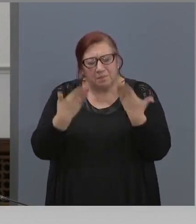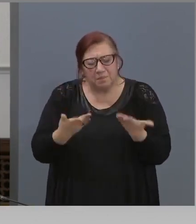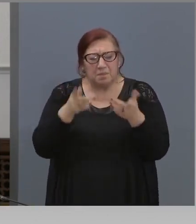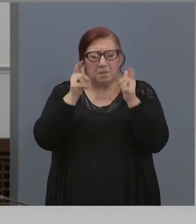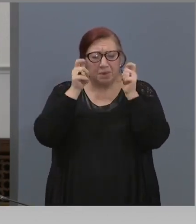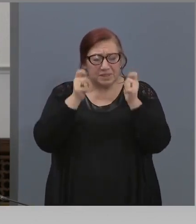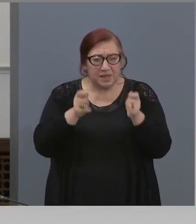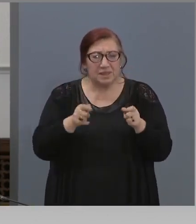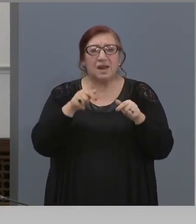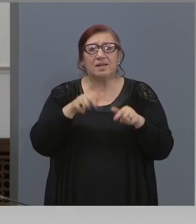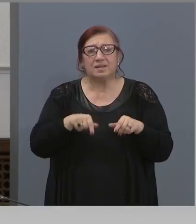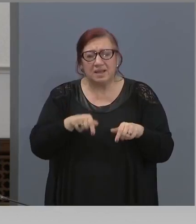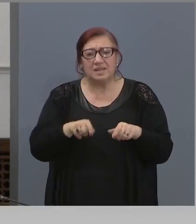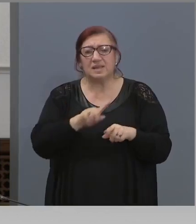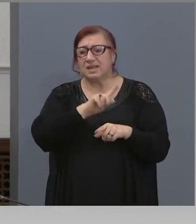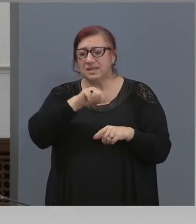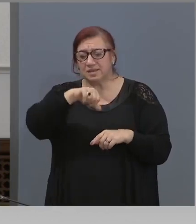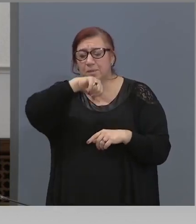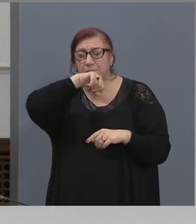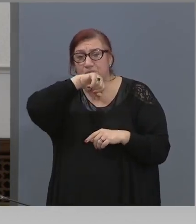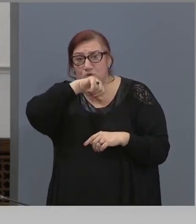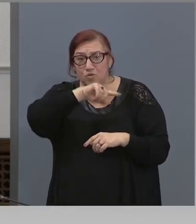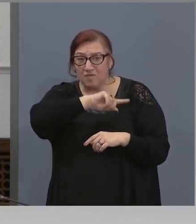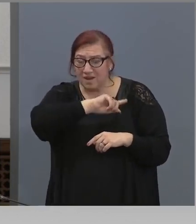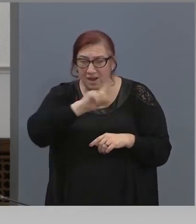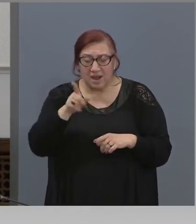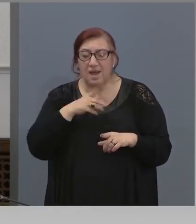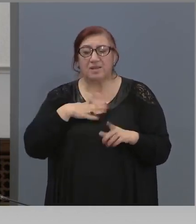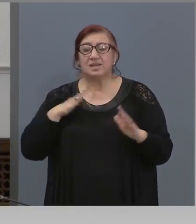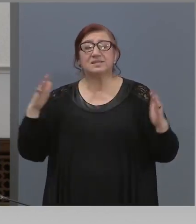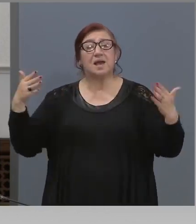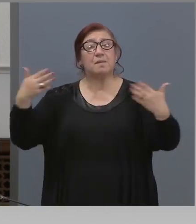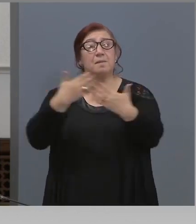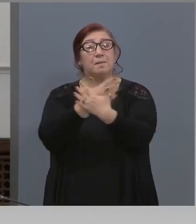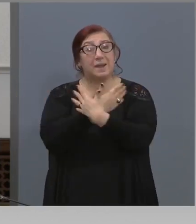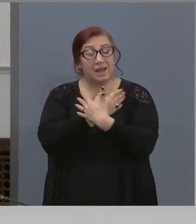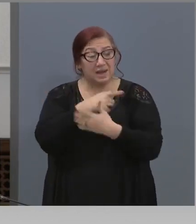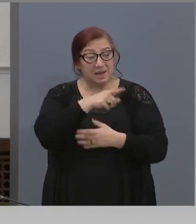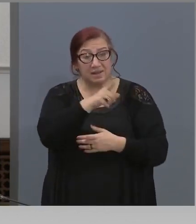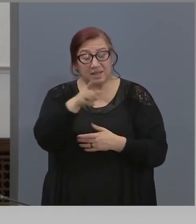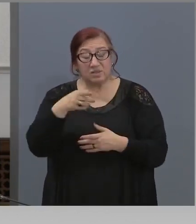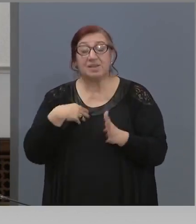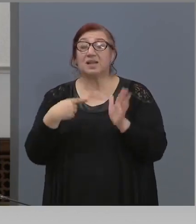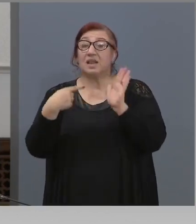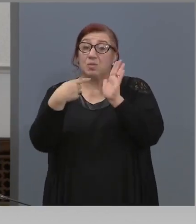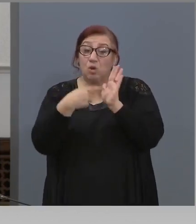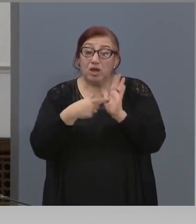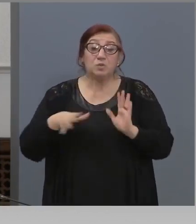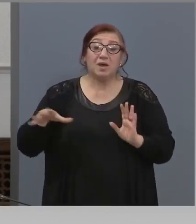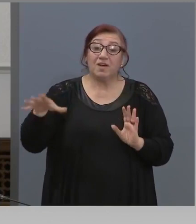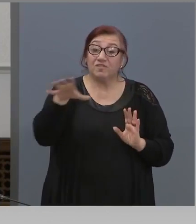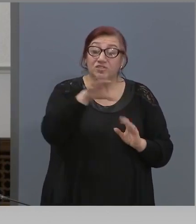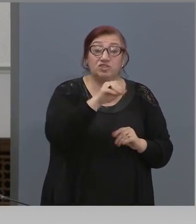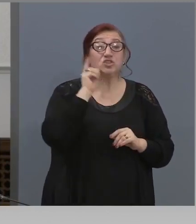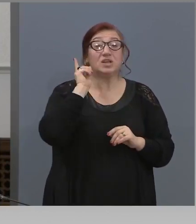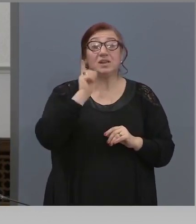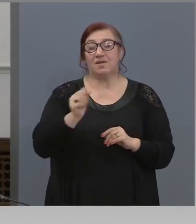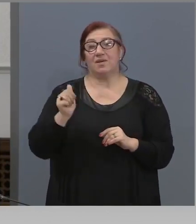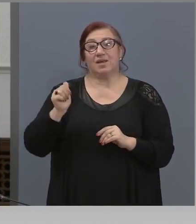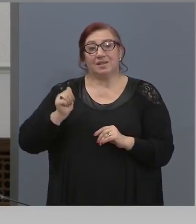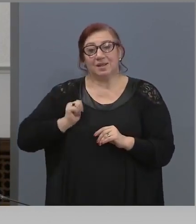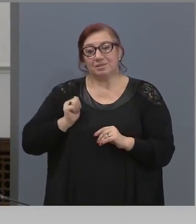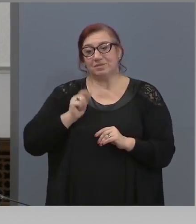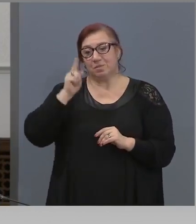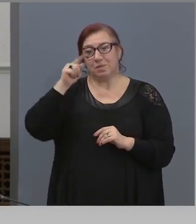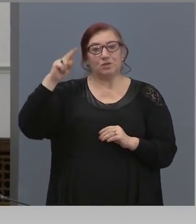нито ръка целунух, нито ги прегърнах. И за да покажеме, че всички трябва да спазваме този ред, ред,